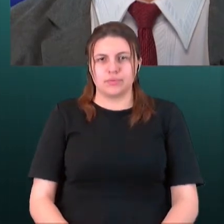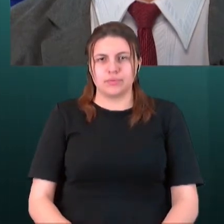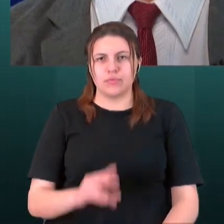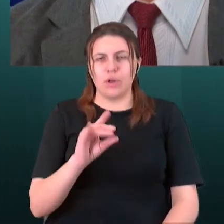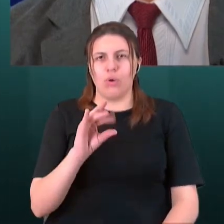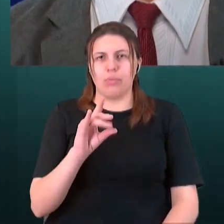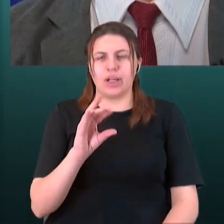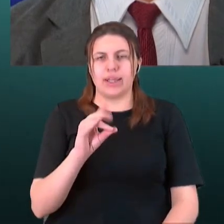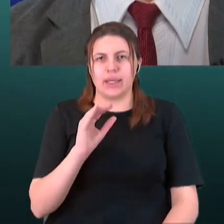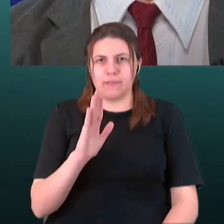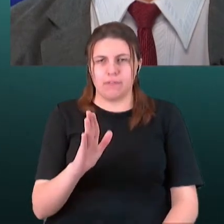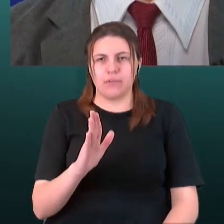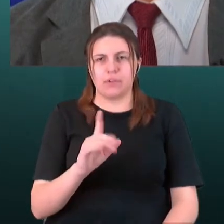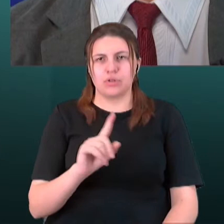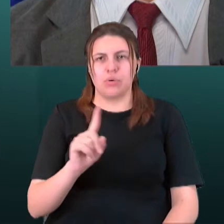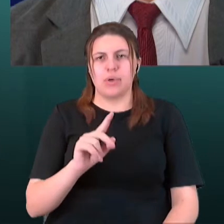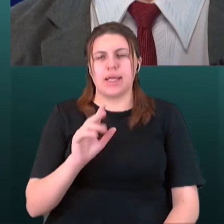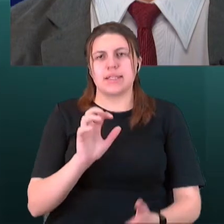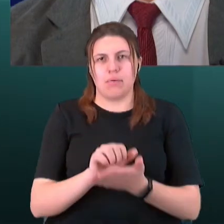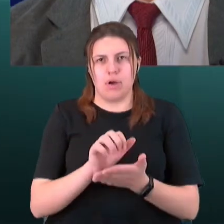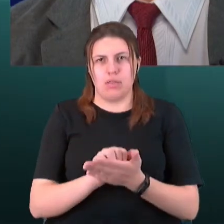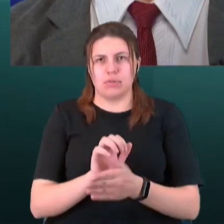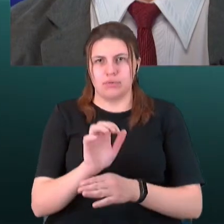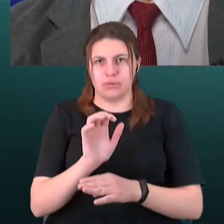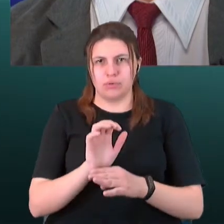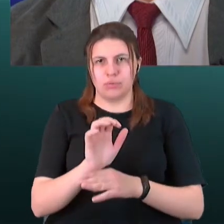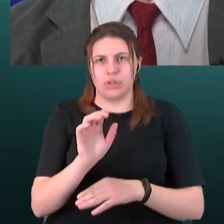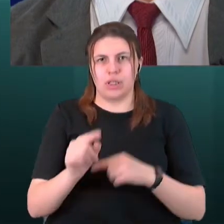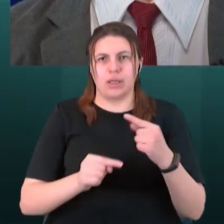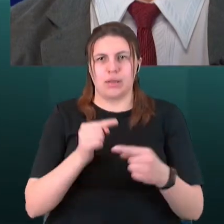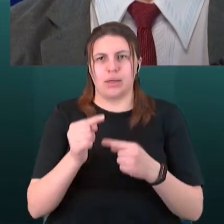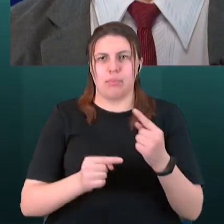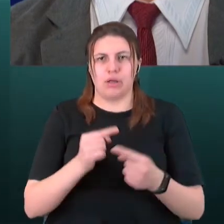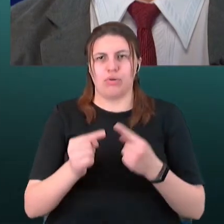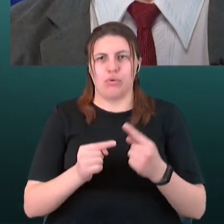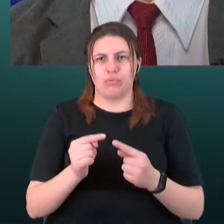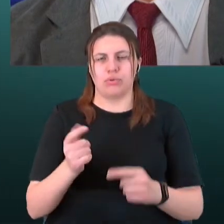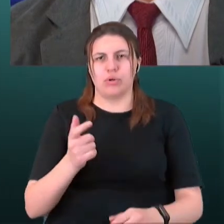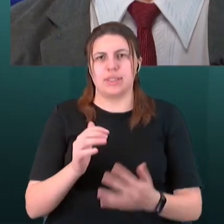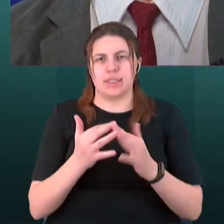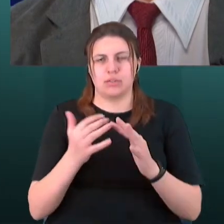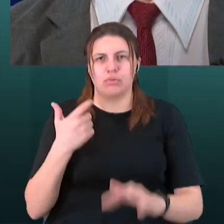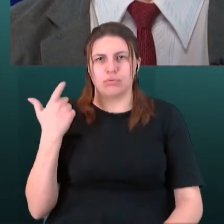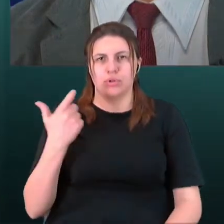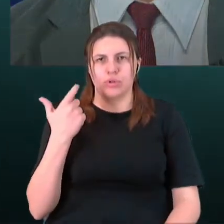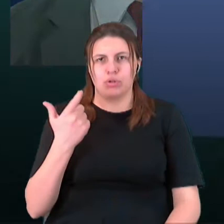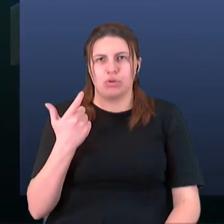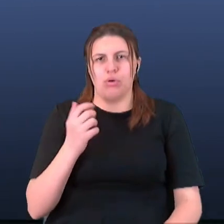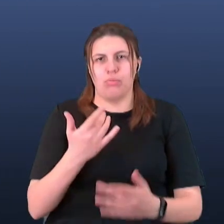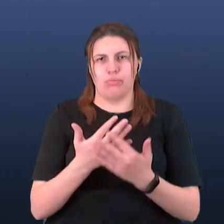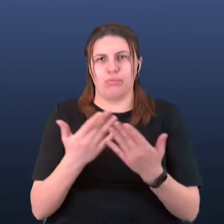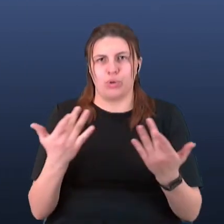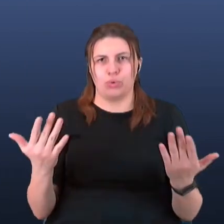які б займалися виробництвом і можливу переробку сільськогосподарської продукції. От, власне, саме оцей останній